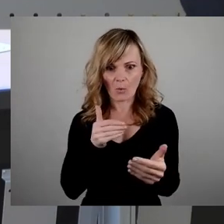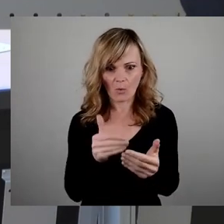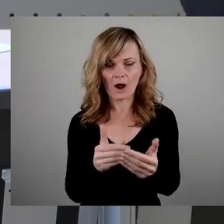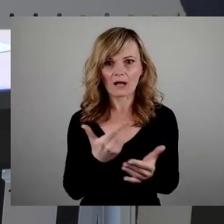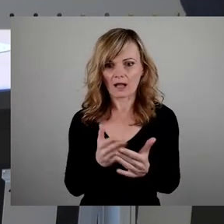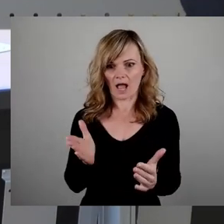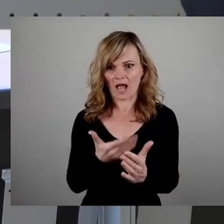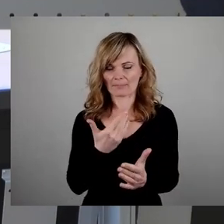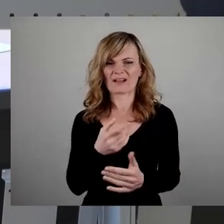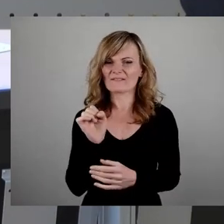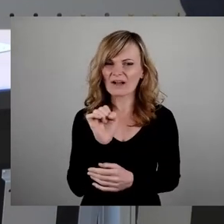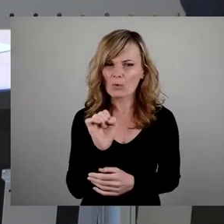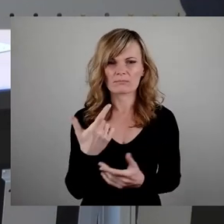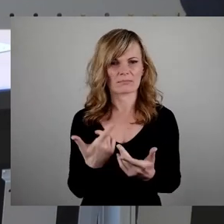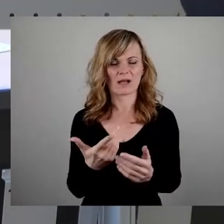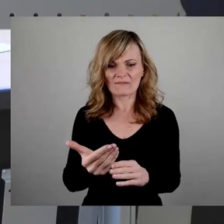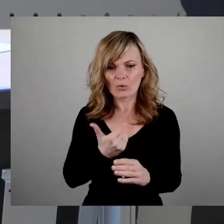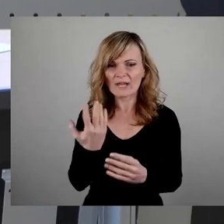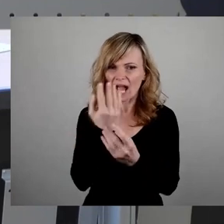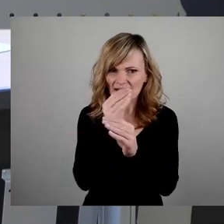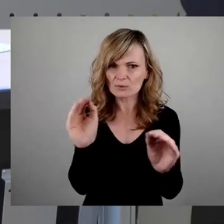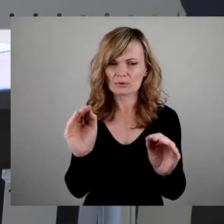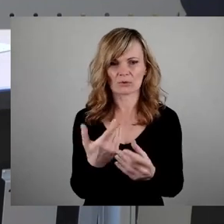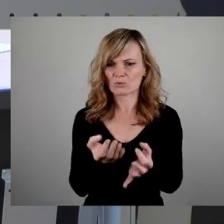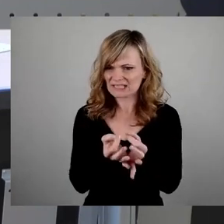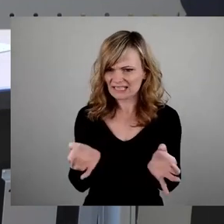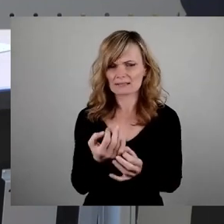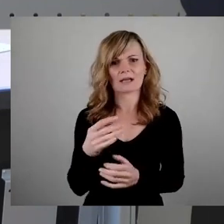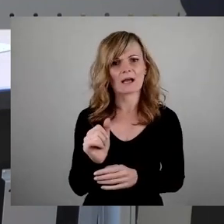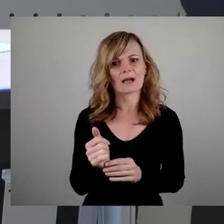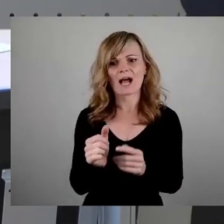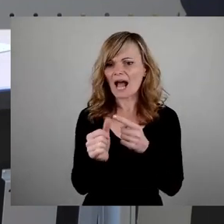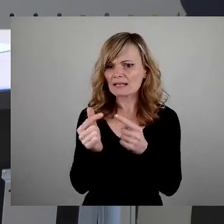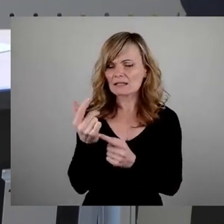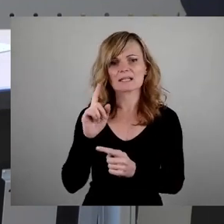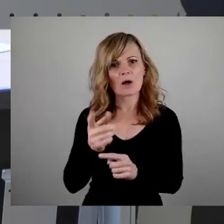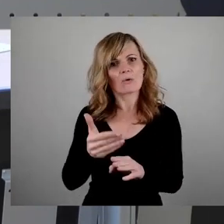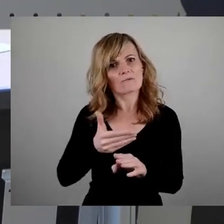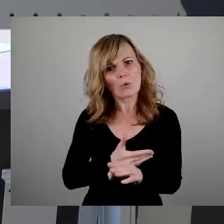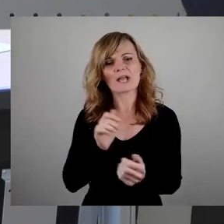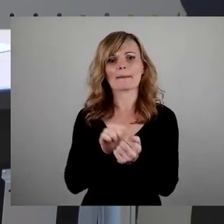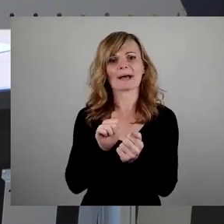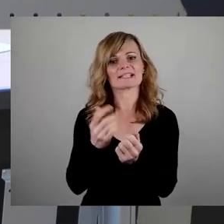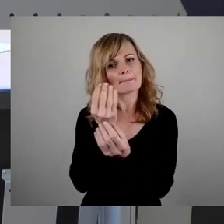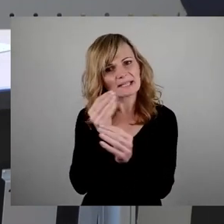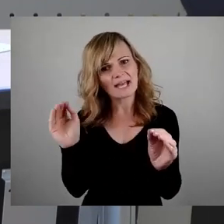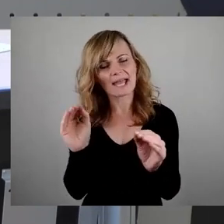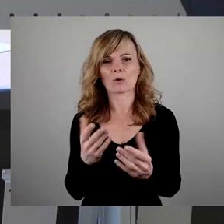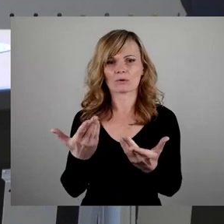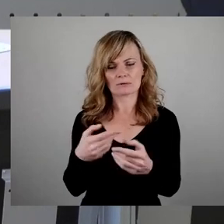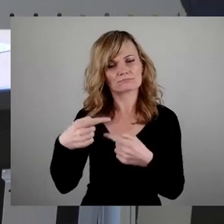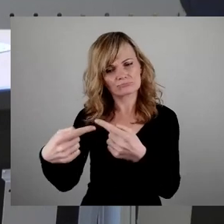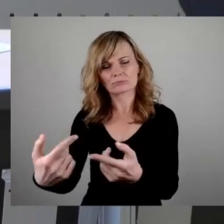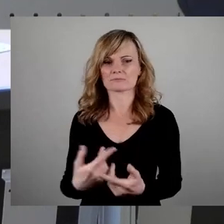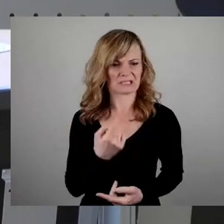Ankündigung vorher? Bei allen anderen Sachen gibt es auch vorher Pressemitteilungen, dass man etwas tun will. Hier ist es einfach passiert und hinterher musste man